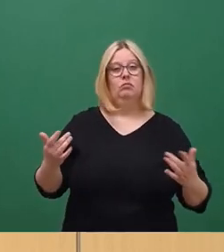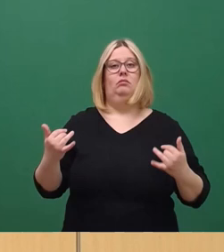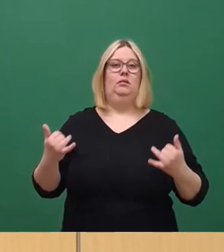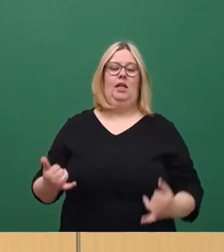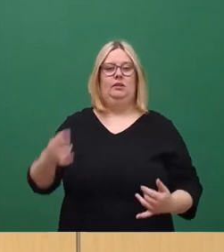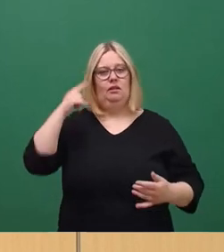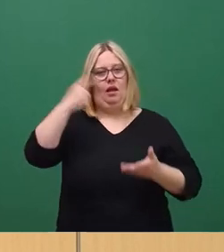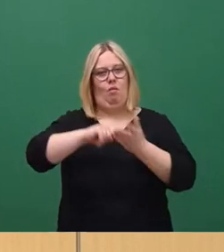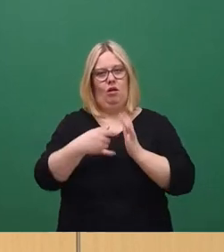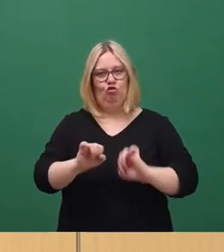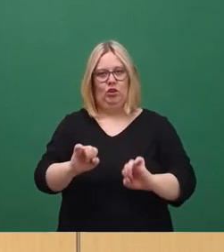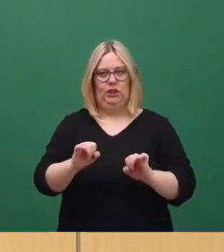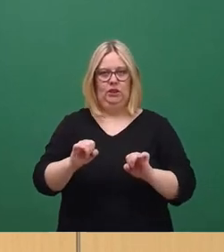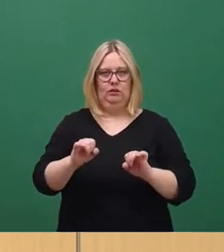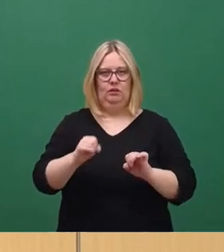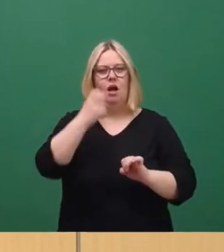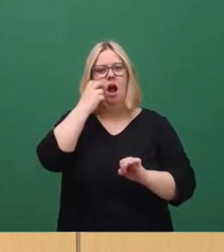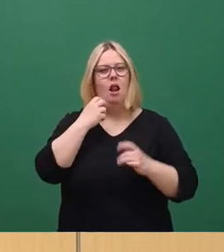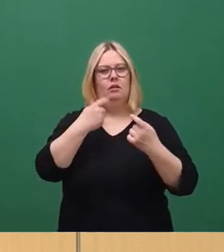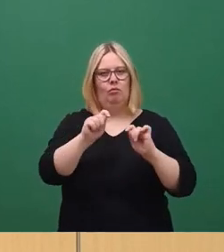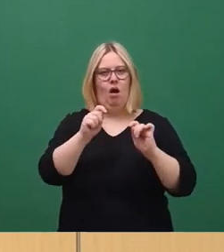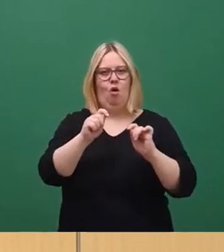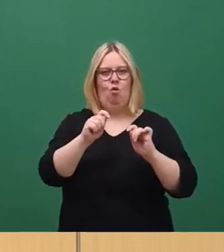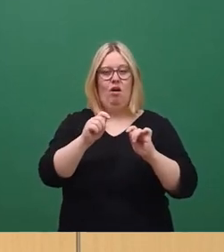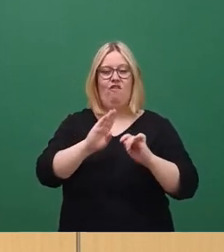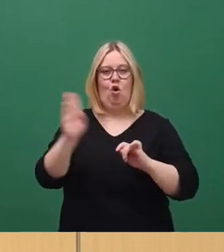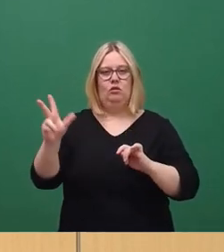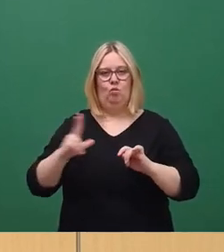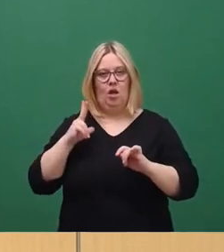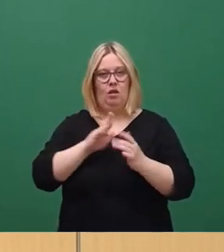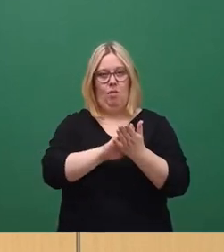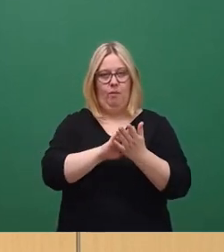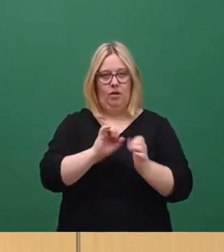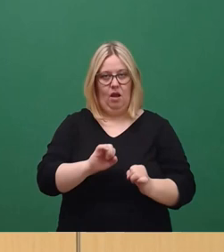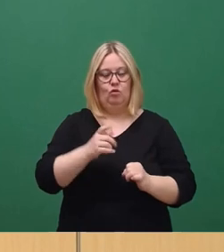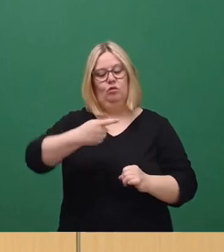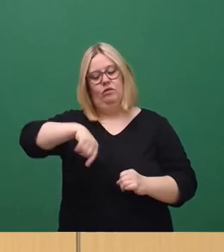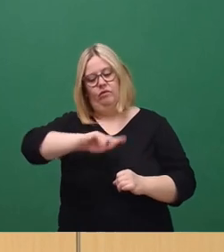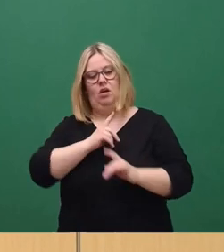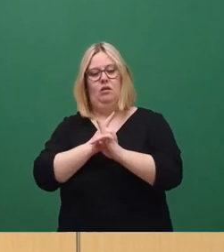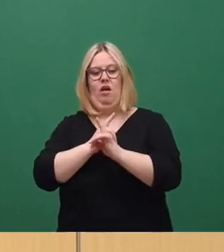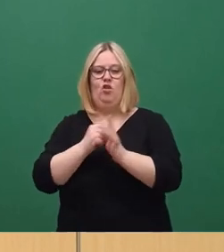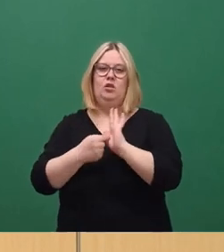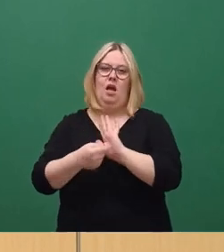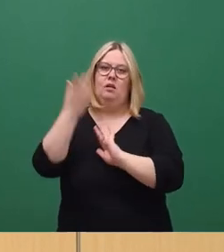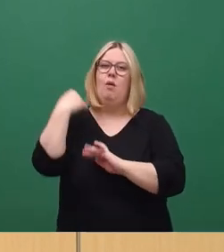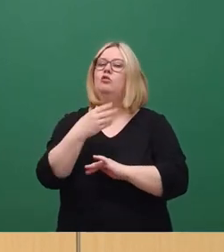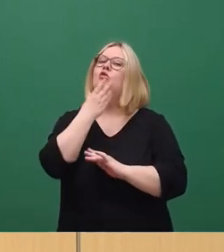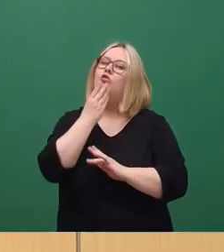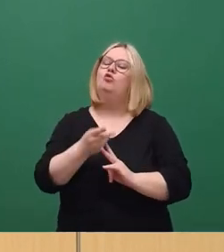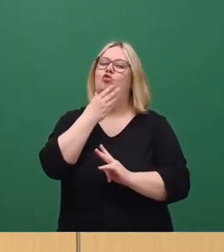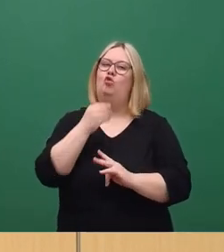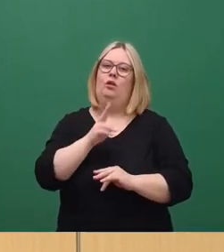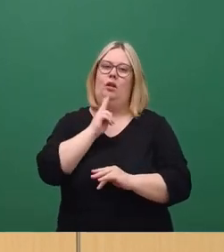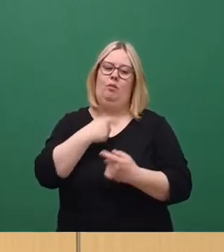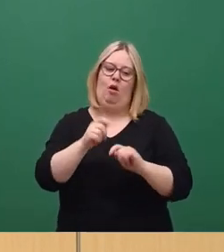jetzt denkmalgeschützten Altbau der Ostmoderne erhalten kann und wir unseren Nachfolgern zeigen können, wie wunderbar man in der DDR